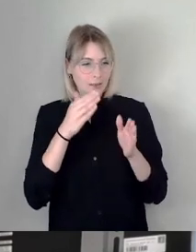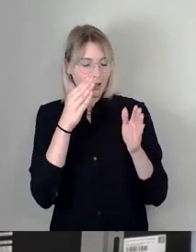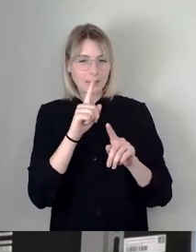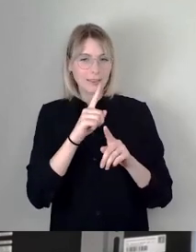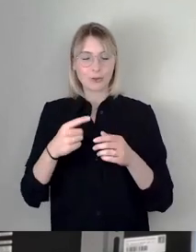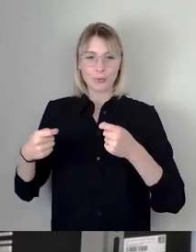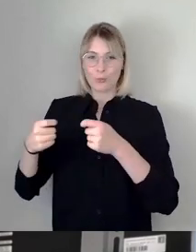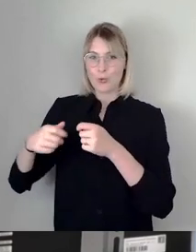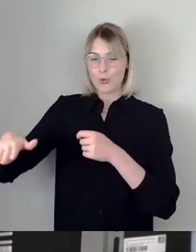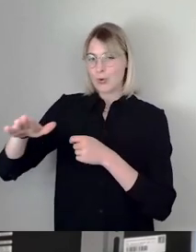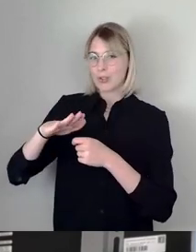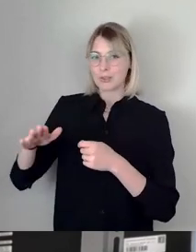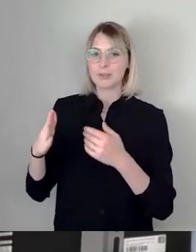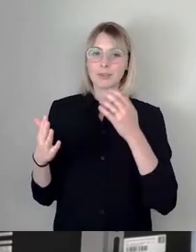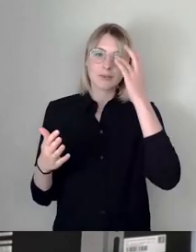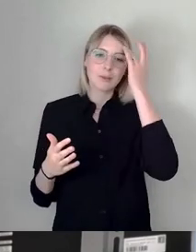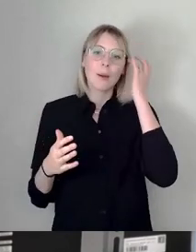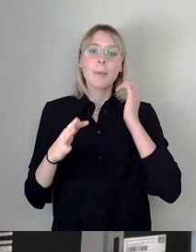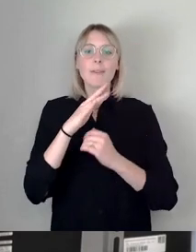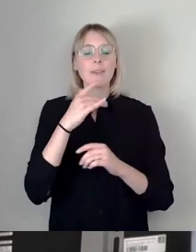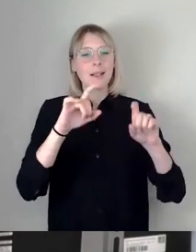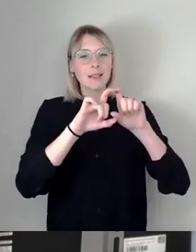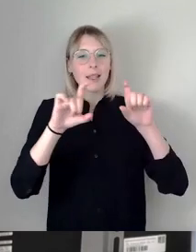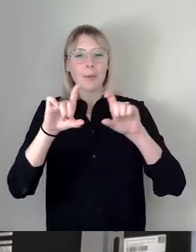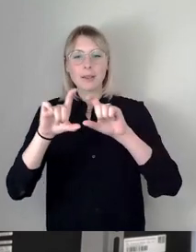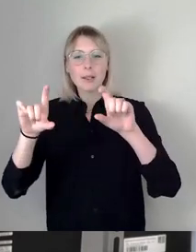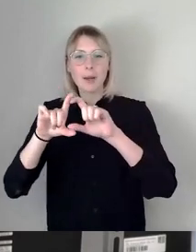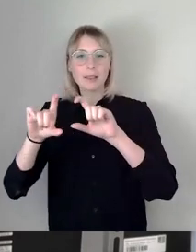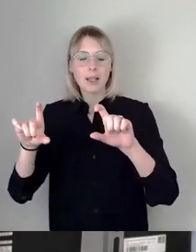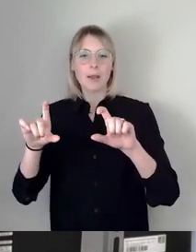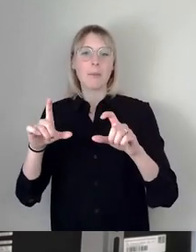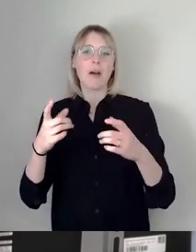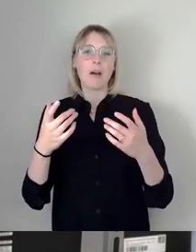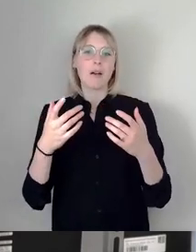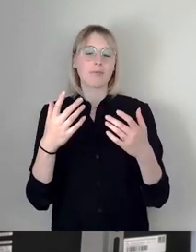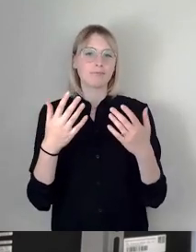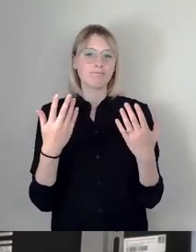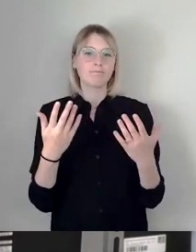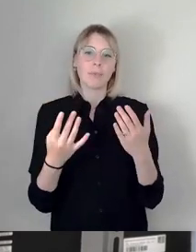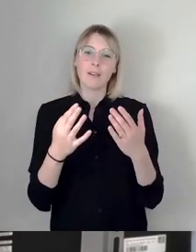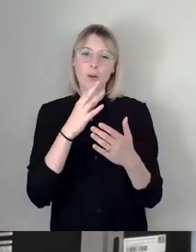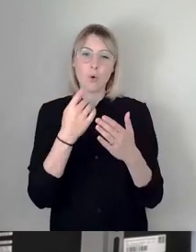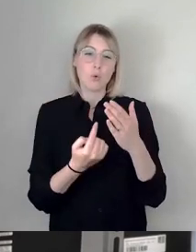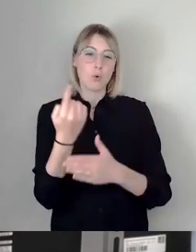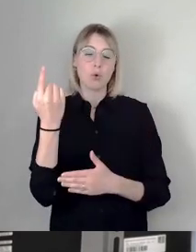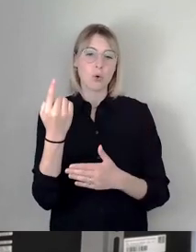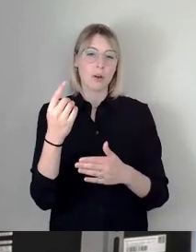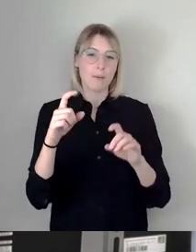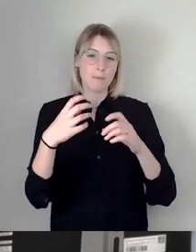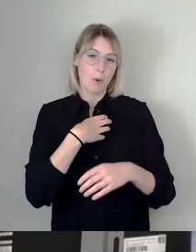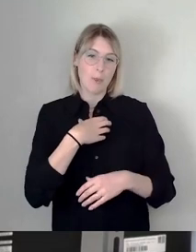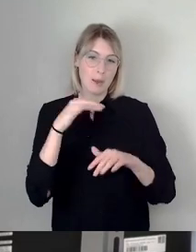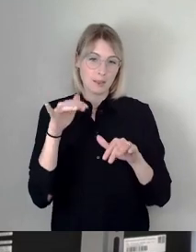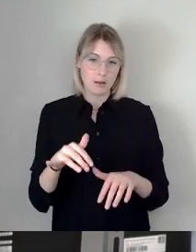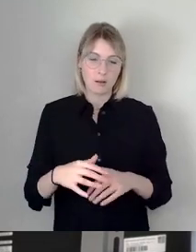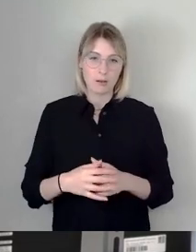Thematiken bringt uns in vielen Thematiken in hohe Probleme. Dazu haben